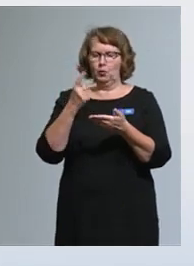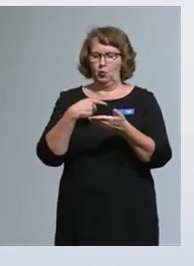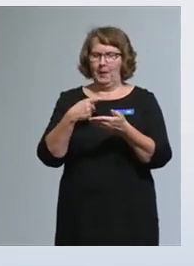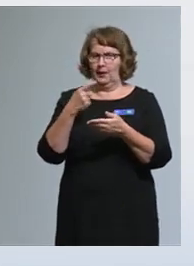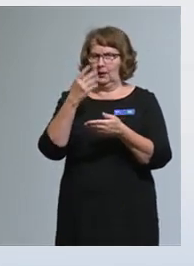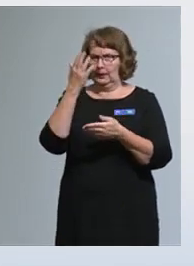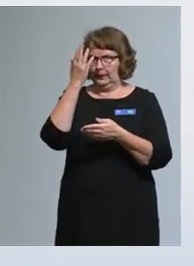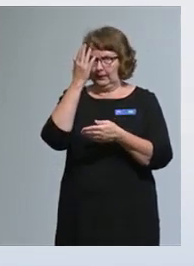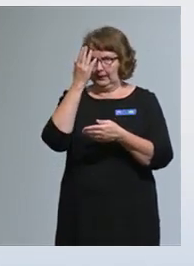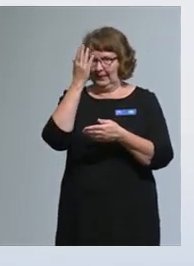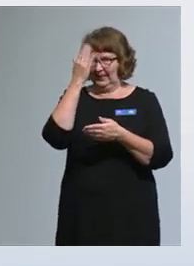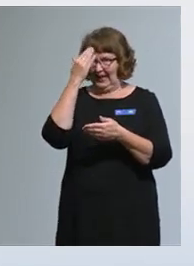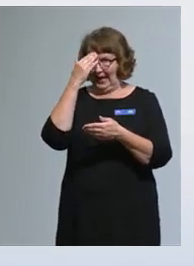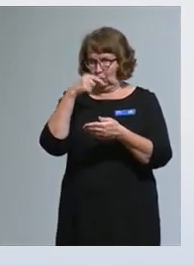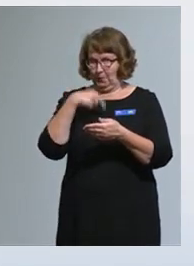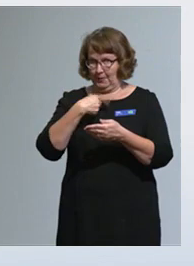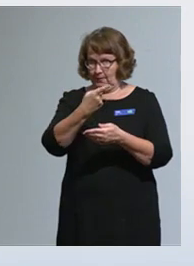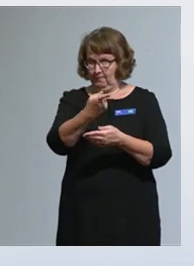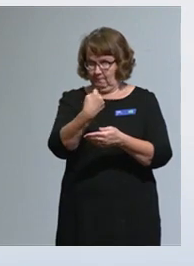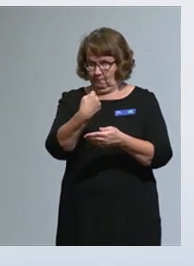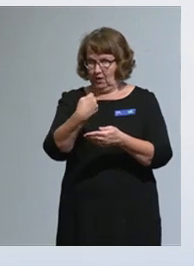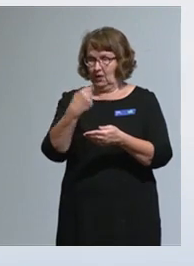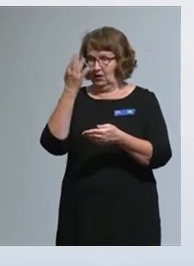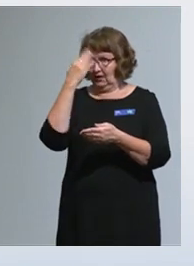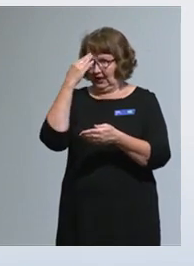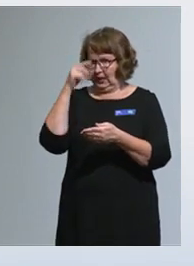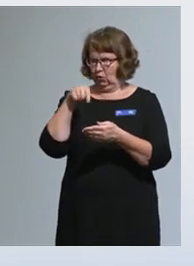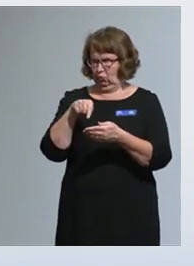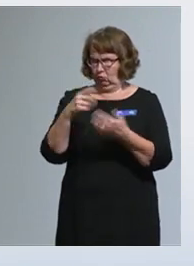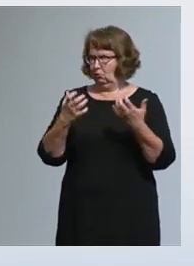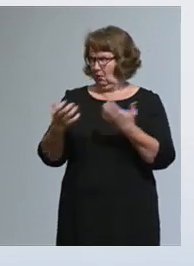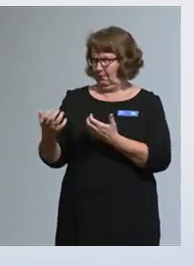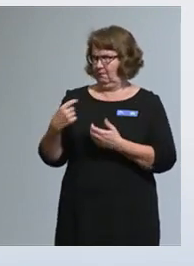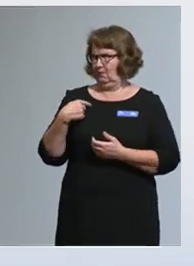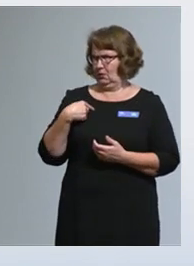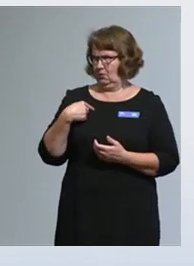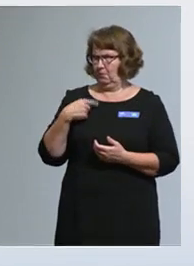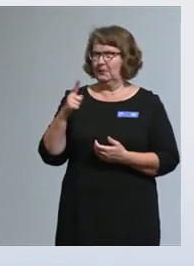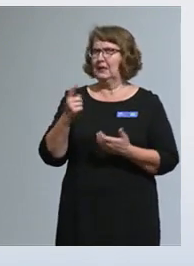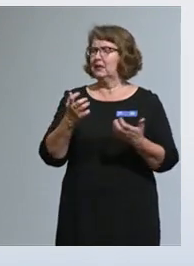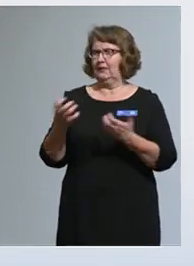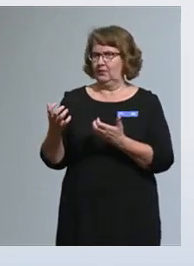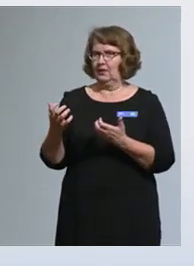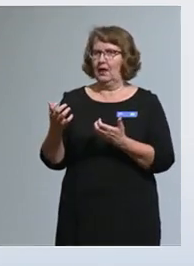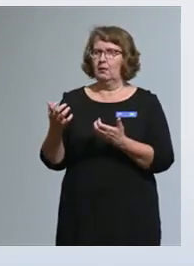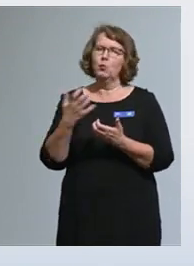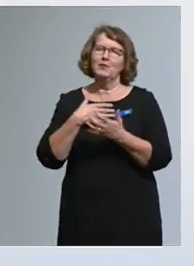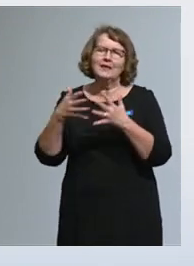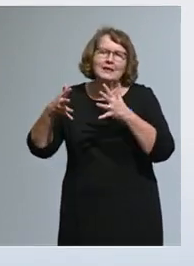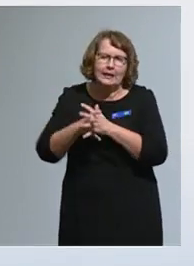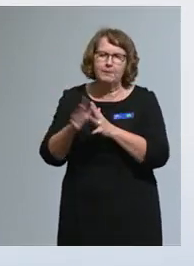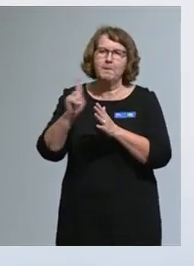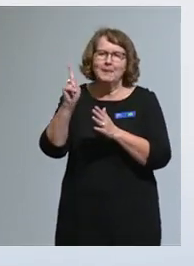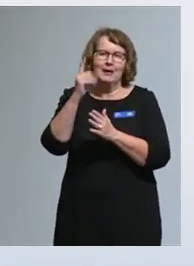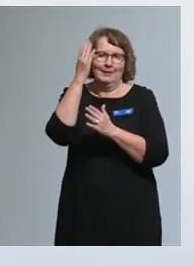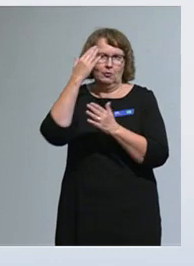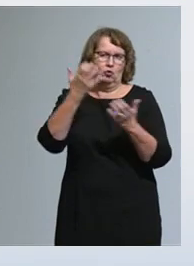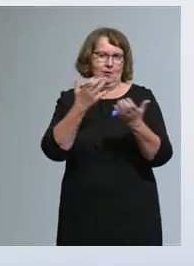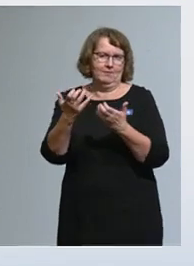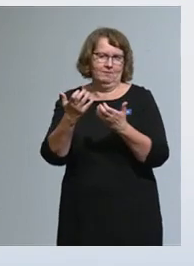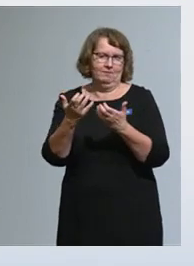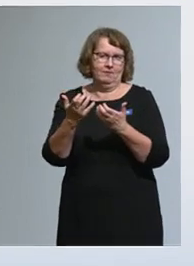tätä tietoa tarvitsen. Eli selkeytetään sitä. Mutta meidän tavoitteenamme on myös, että